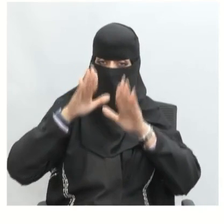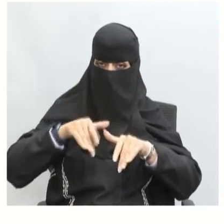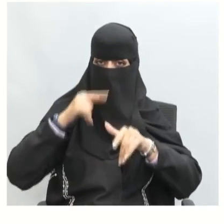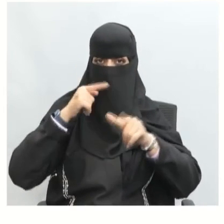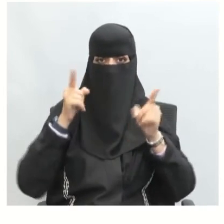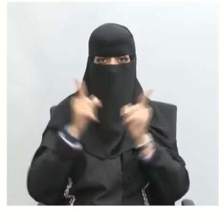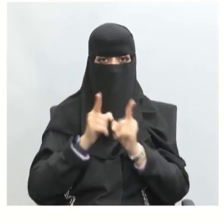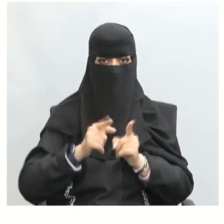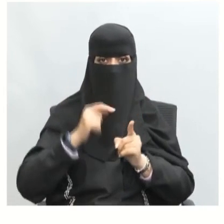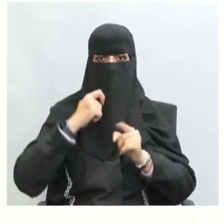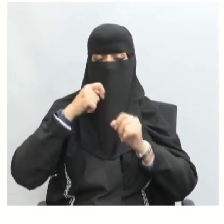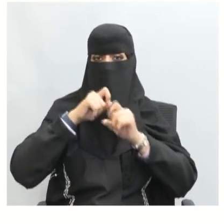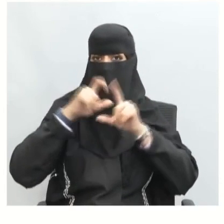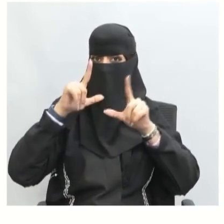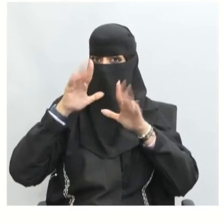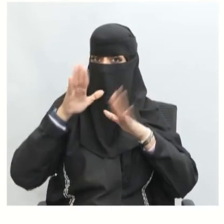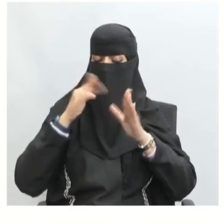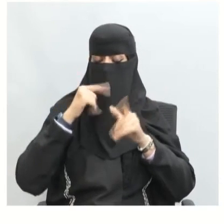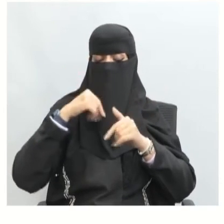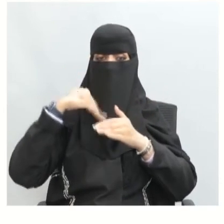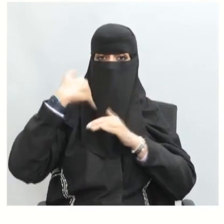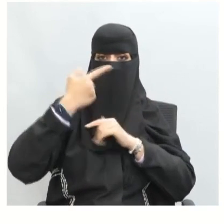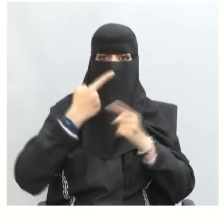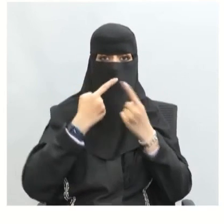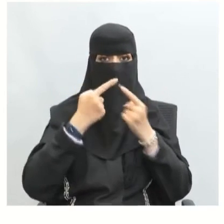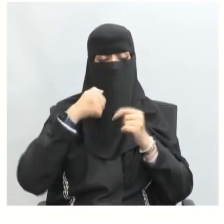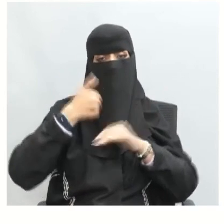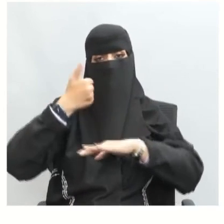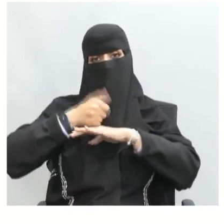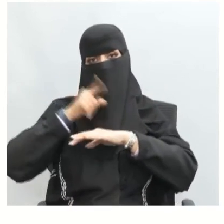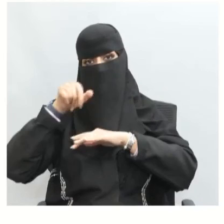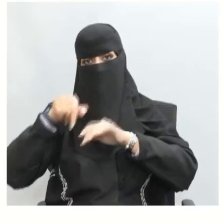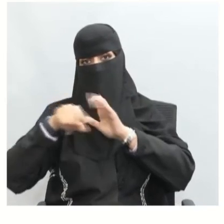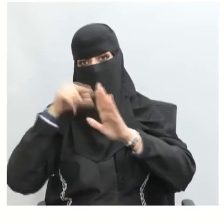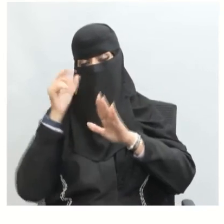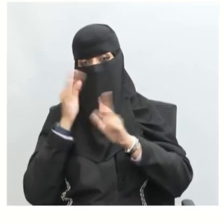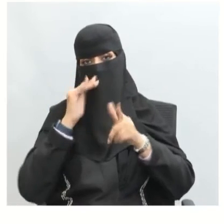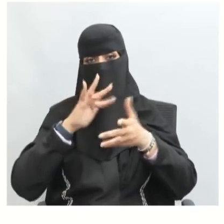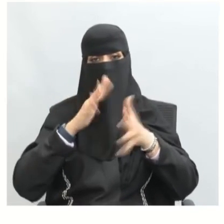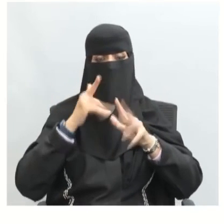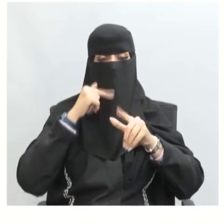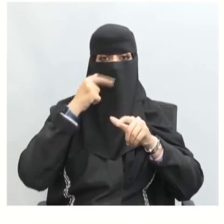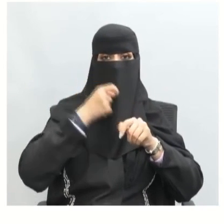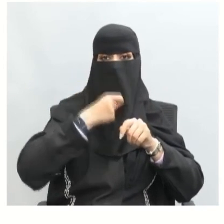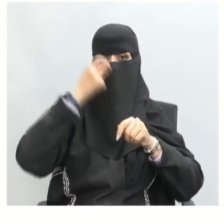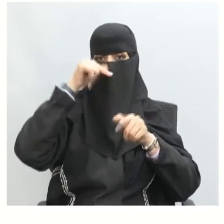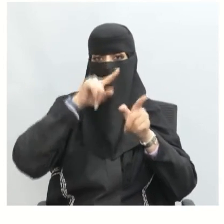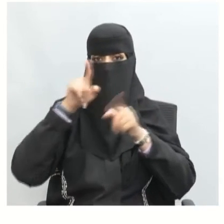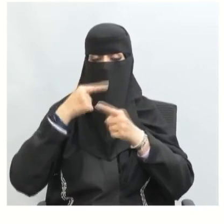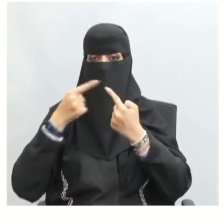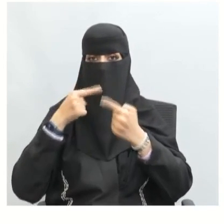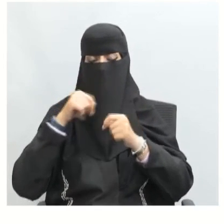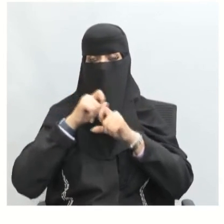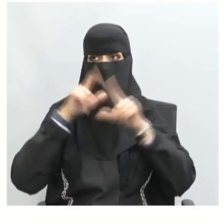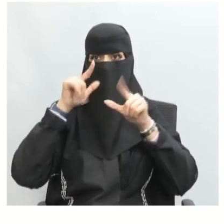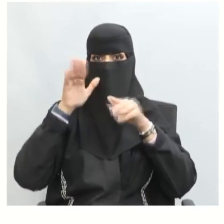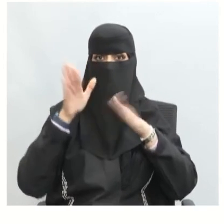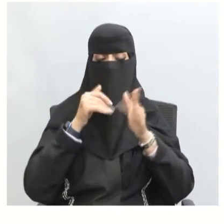قضية محددة يتم الحوار على أساس هذه القضية فمن سمات الحوار هو الوعي